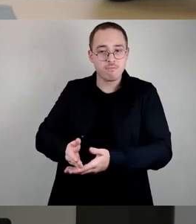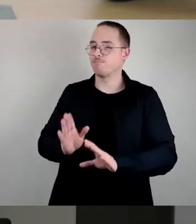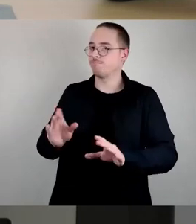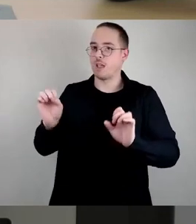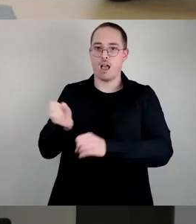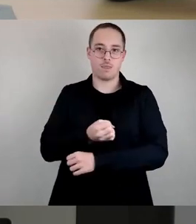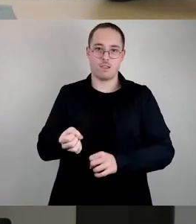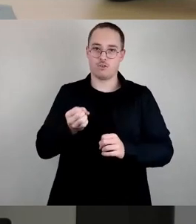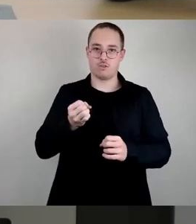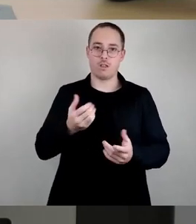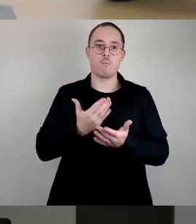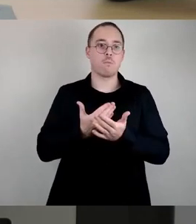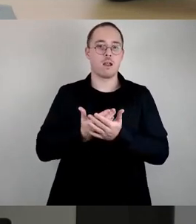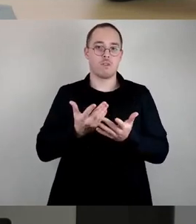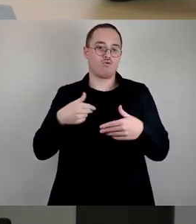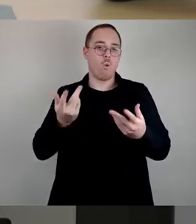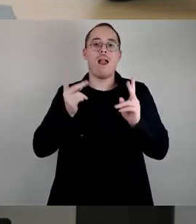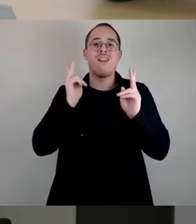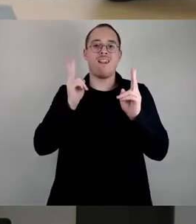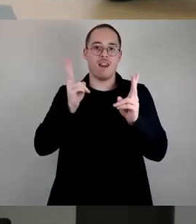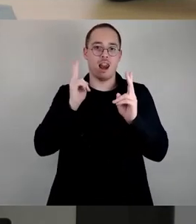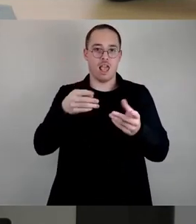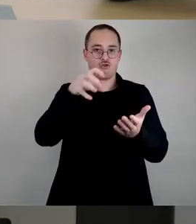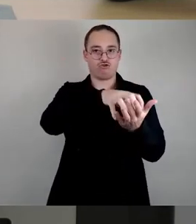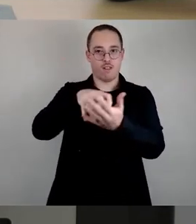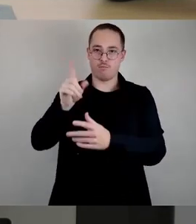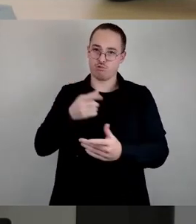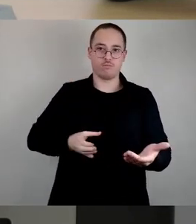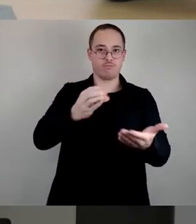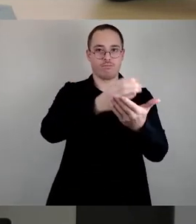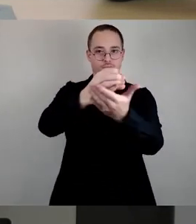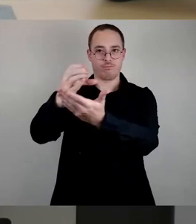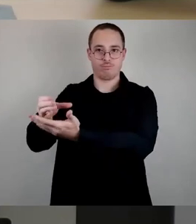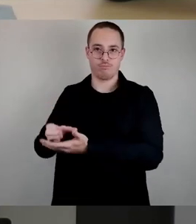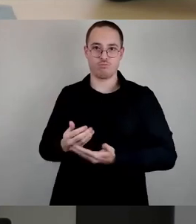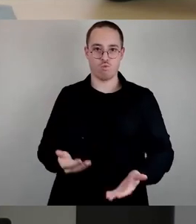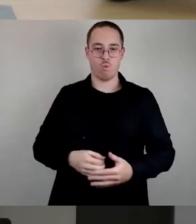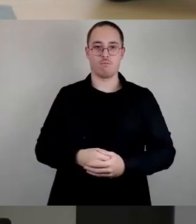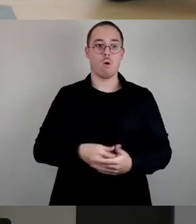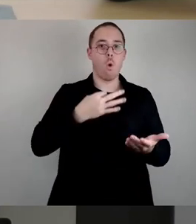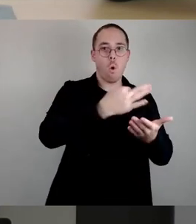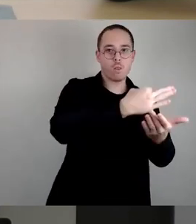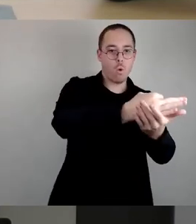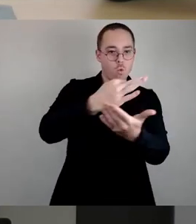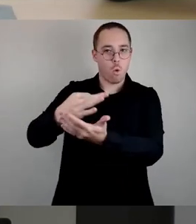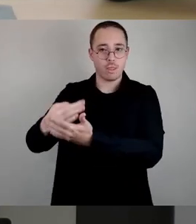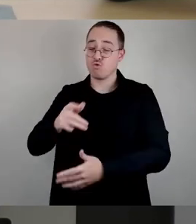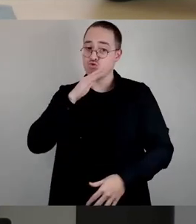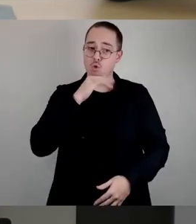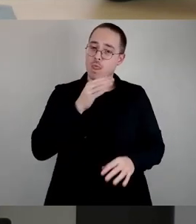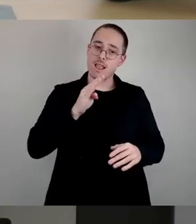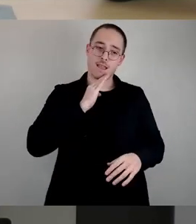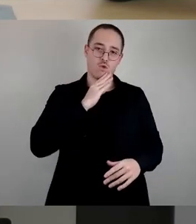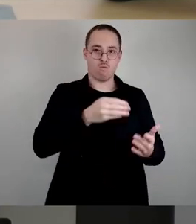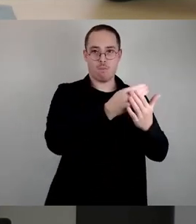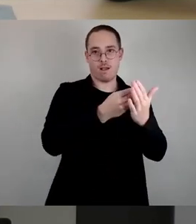Längst sind nicht alle Geschichten erzählt, alle Fakten aufgearbeitet, alle Orte ausreichend markiert. Am alten Leipziger Bahnhof und